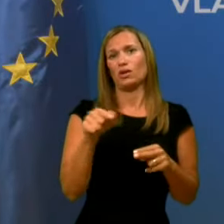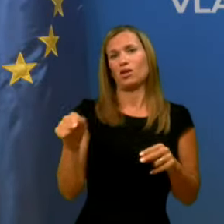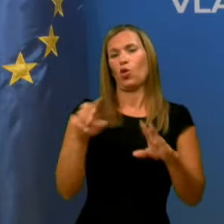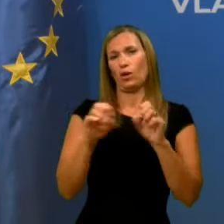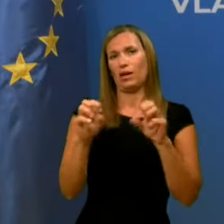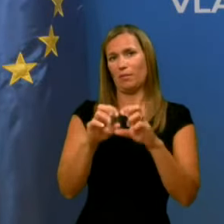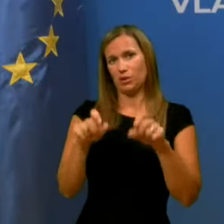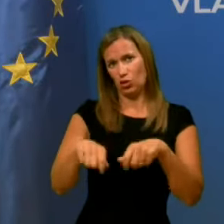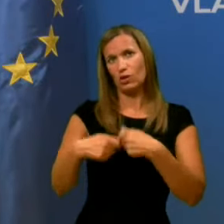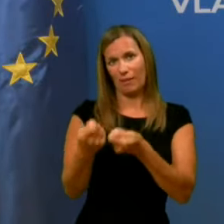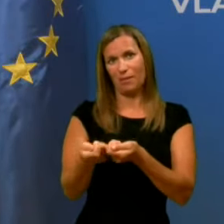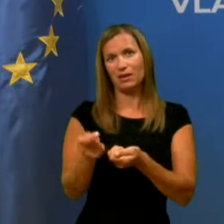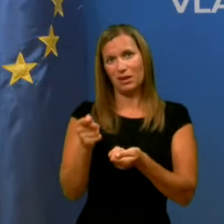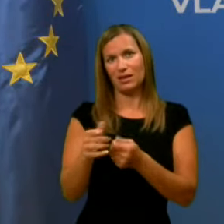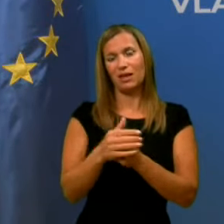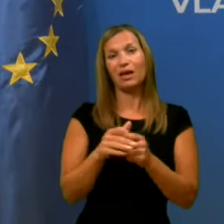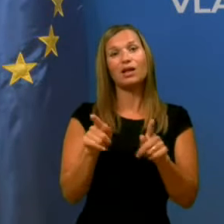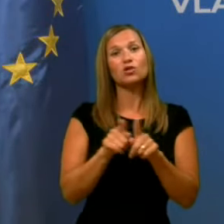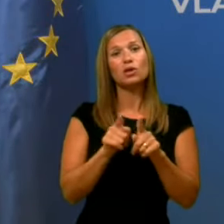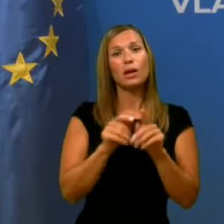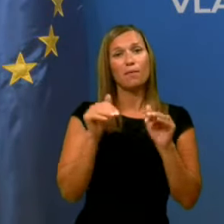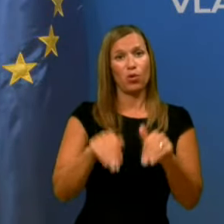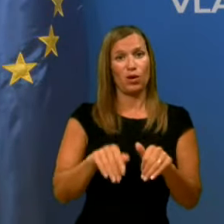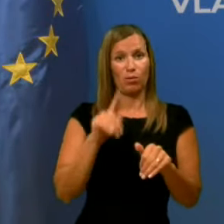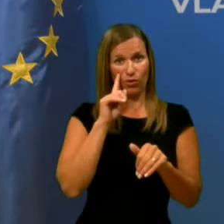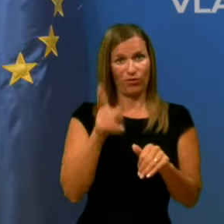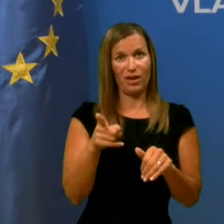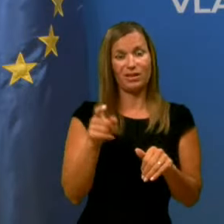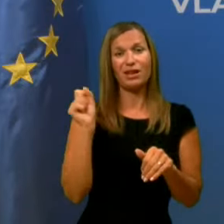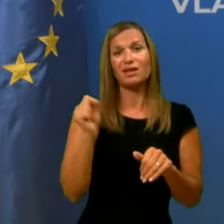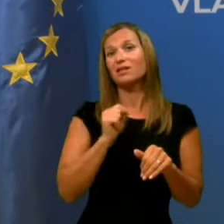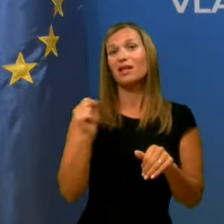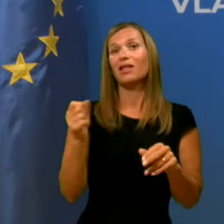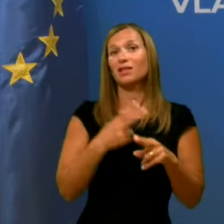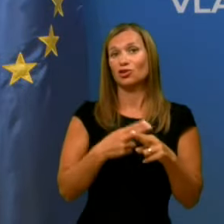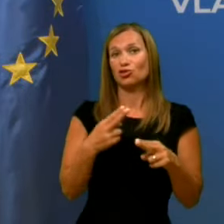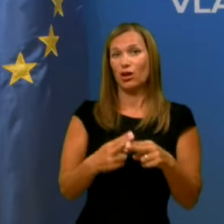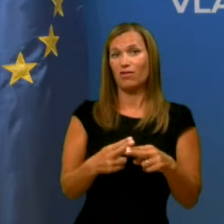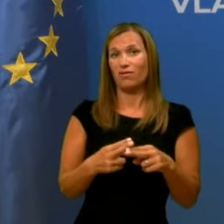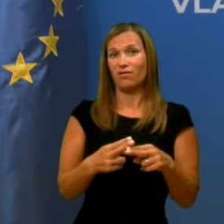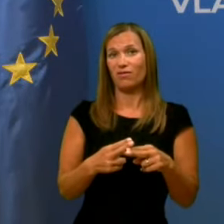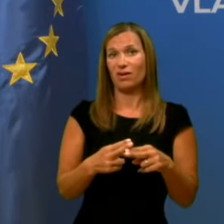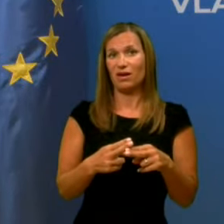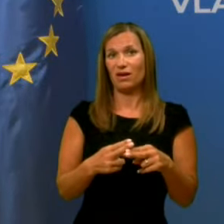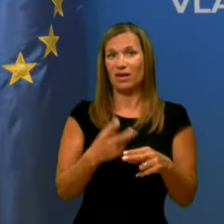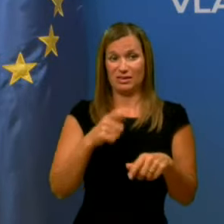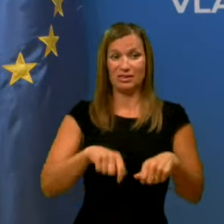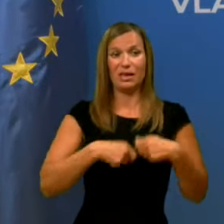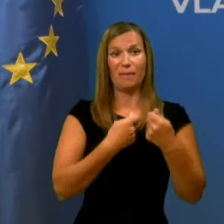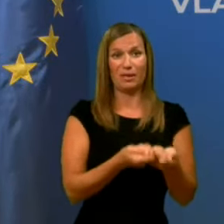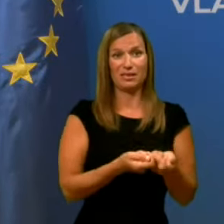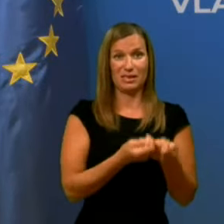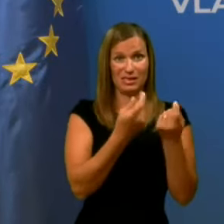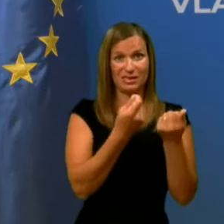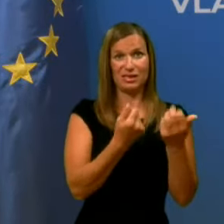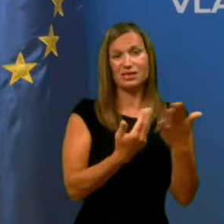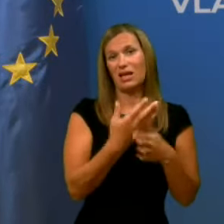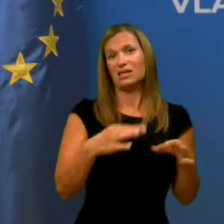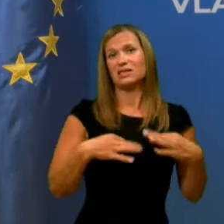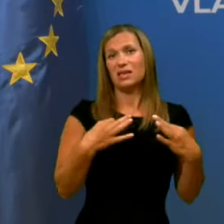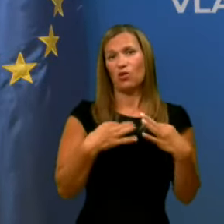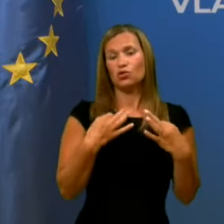namenjeni. Ne nazadnje pa moramo vedeti, da država iz namenskih sredstev za zdravstvo